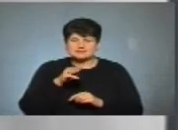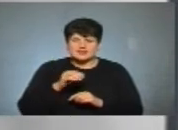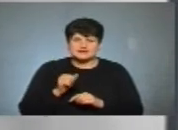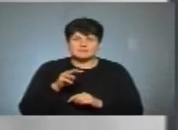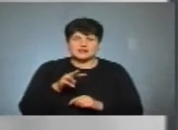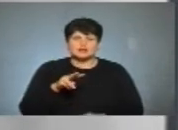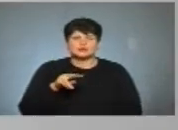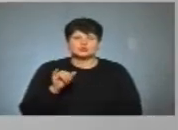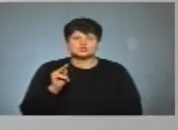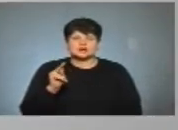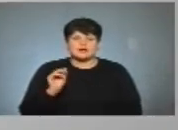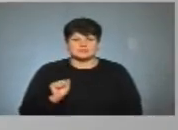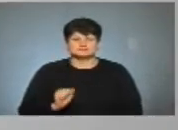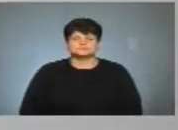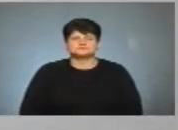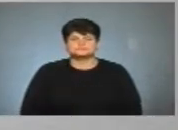Лучка.